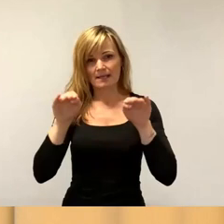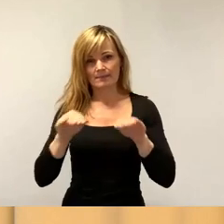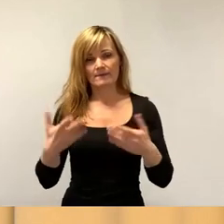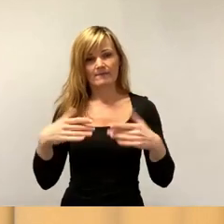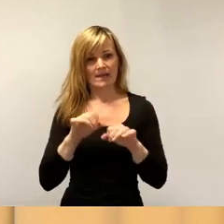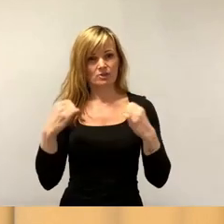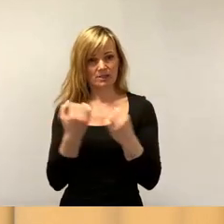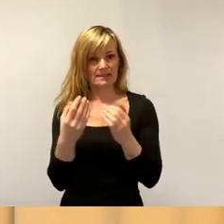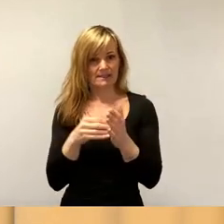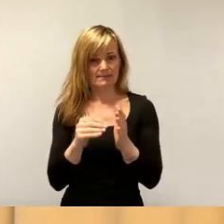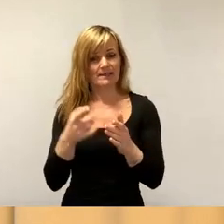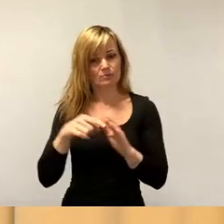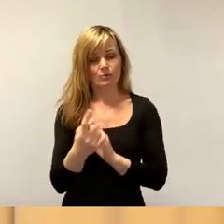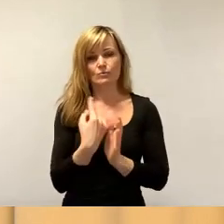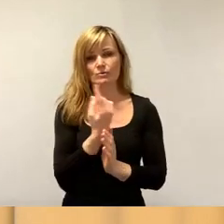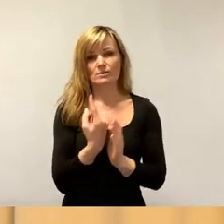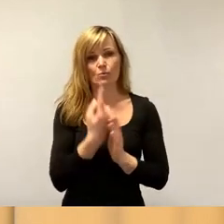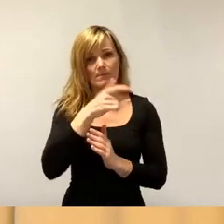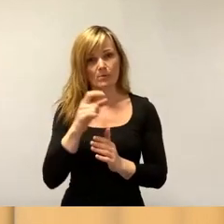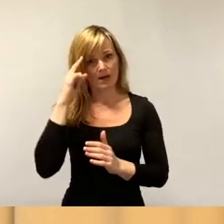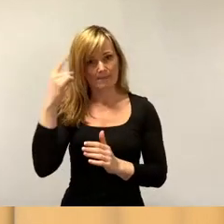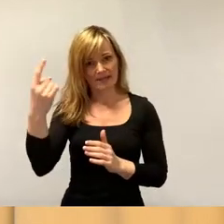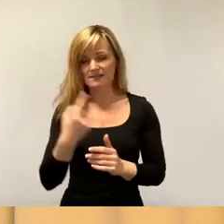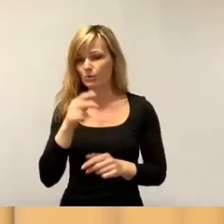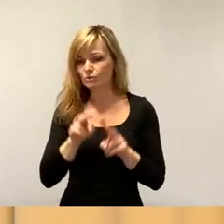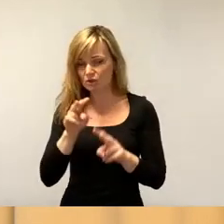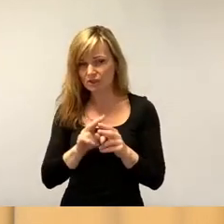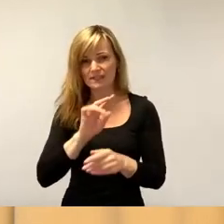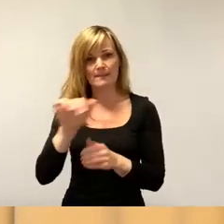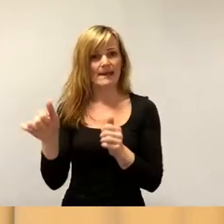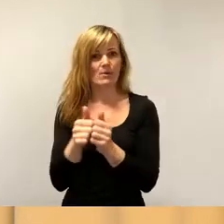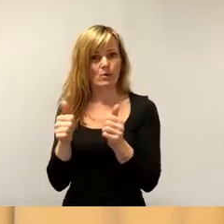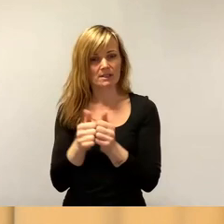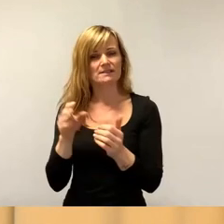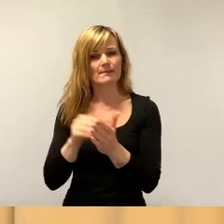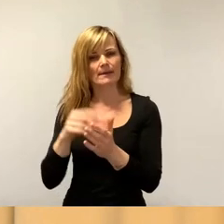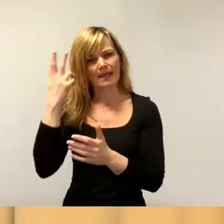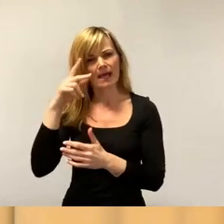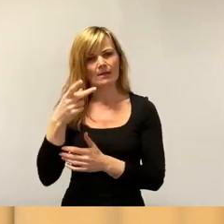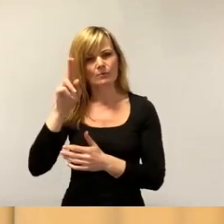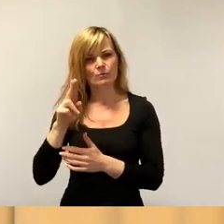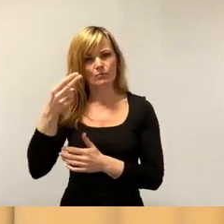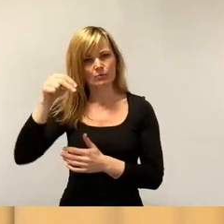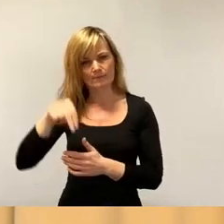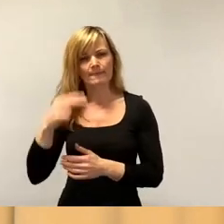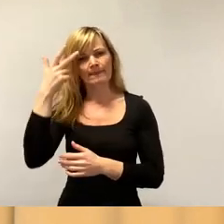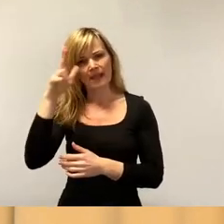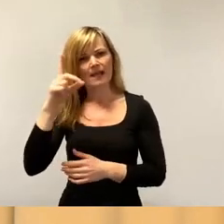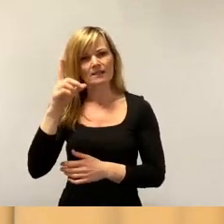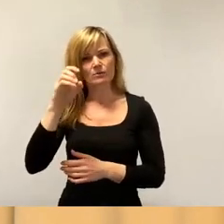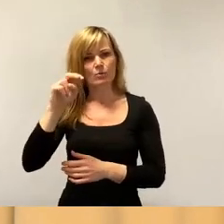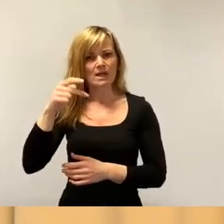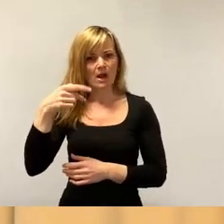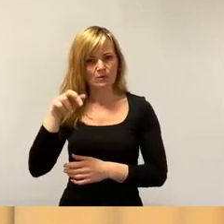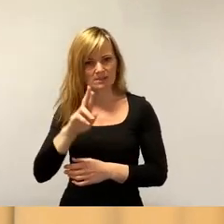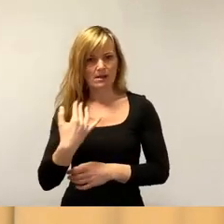Oberbürgermeister, durch unterschiedliche Beigeordnete, Herr Kühn, Herr Donhauser, ich und viele